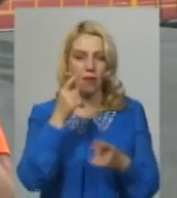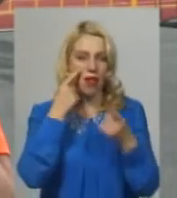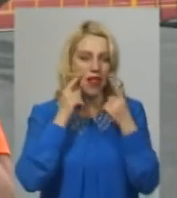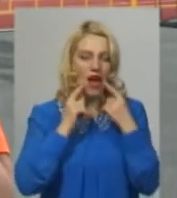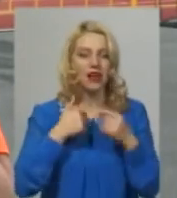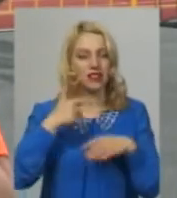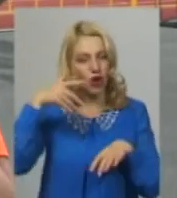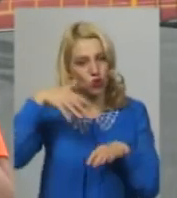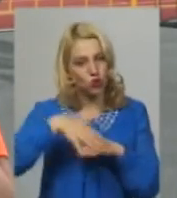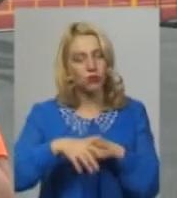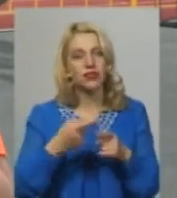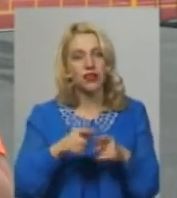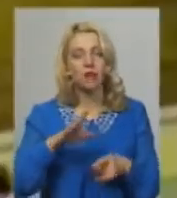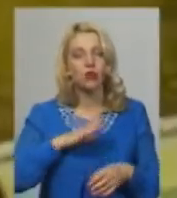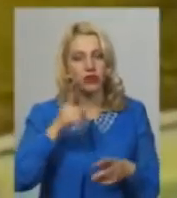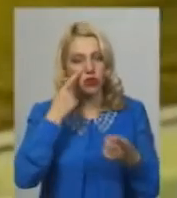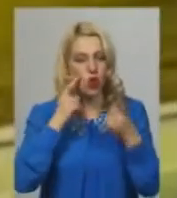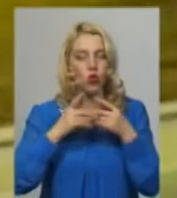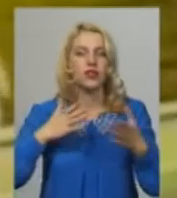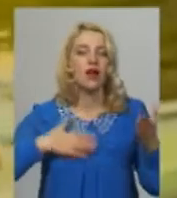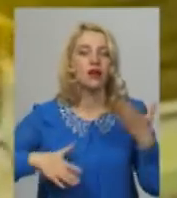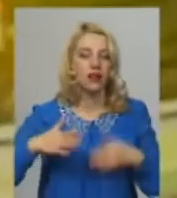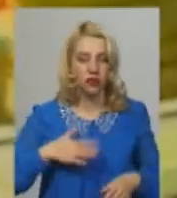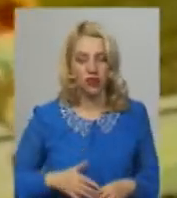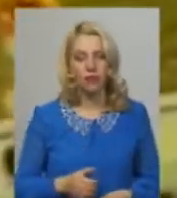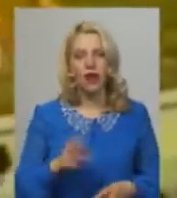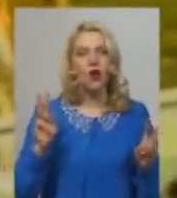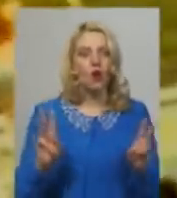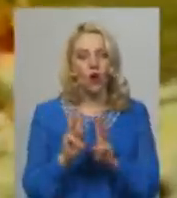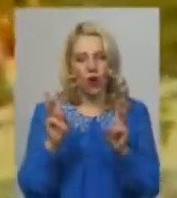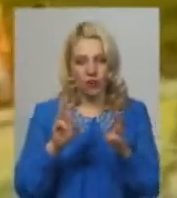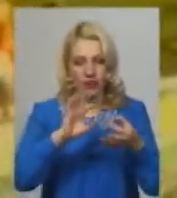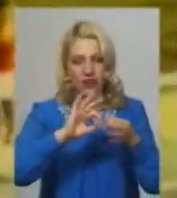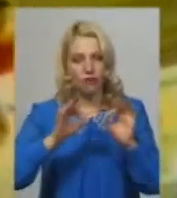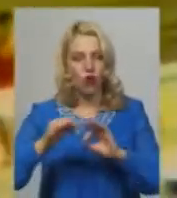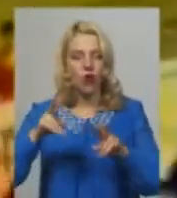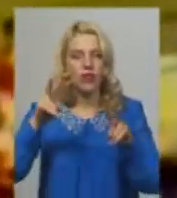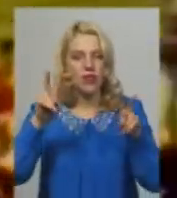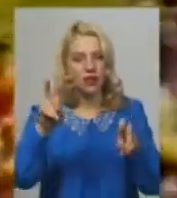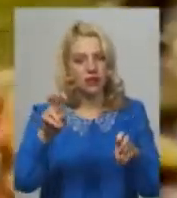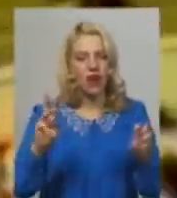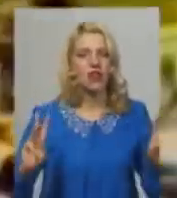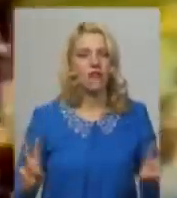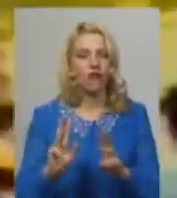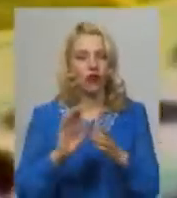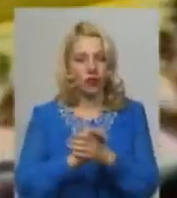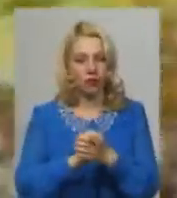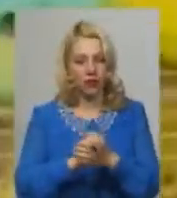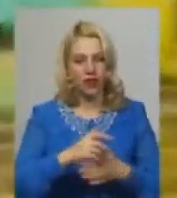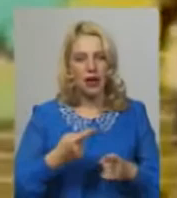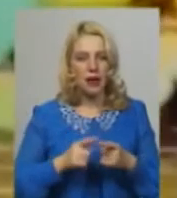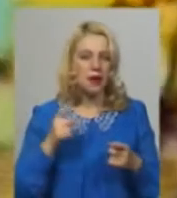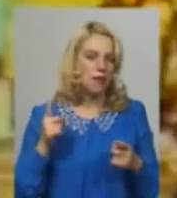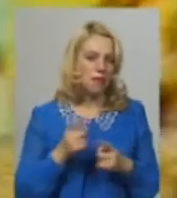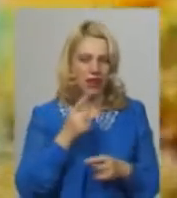розуміла, що це були сльози радості. Олімпійський вогонь ще не здавали вогнем миру. І першим у своєму інтерв'ю 40 років тому